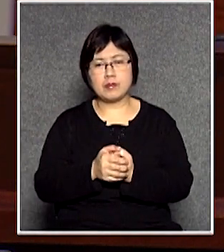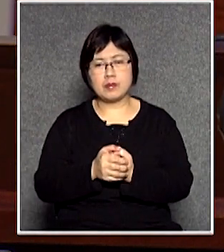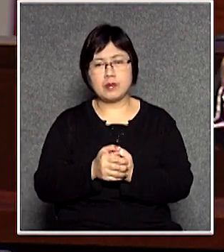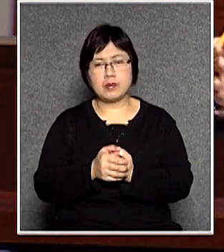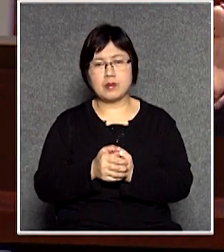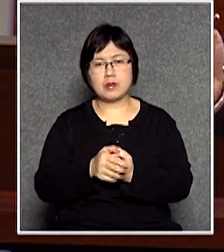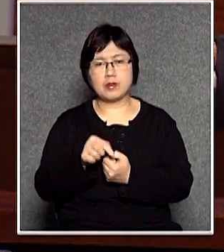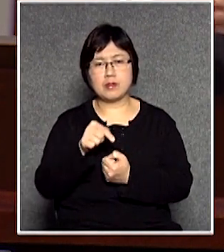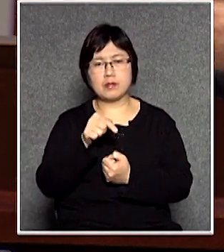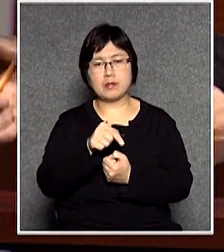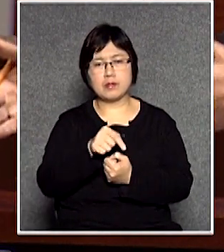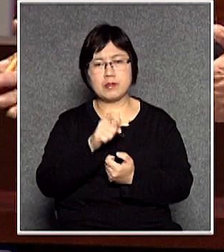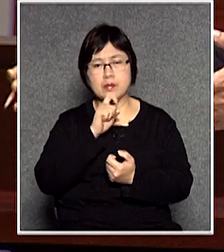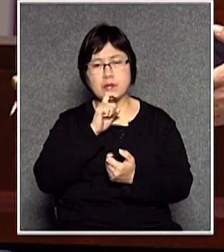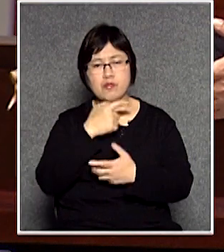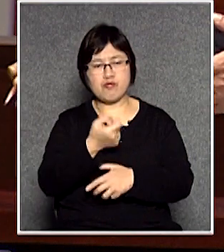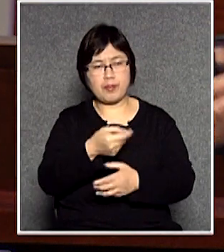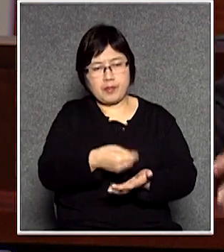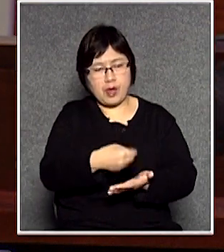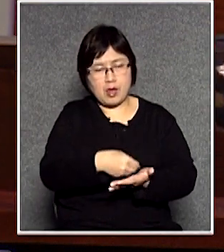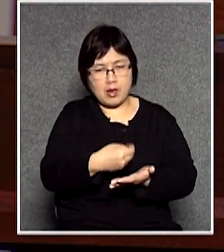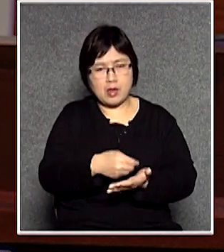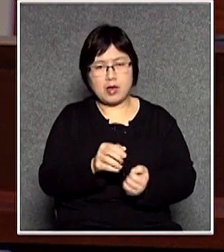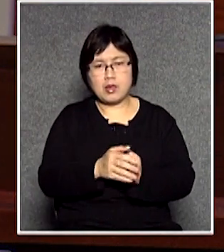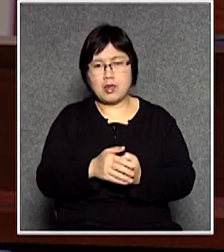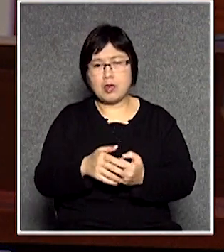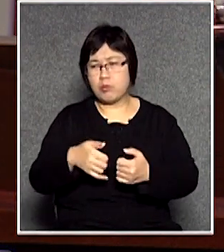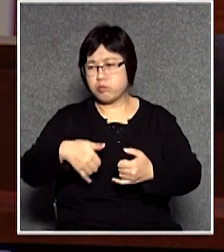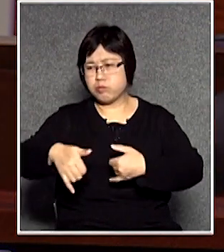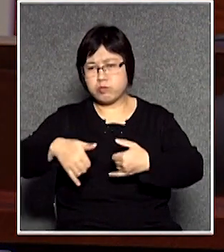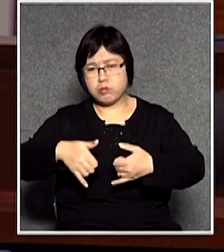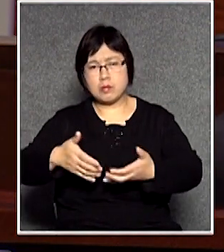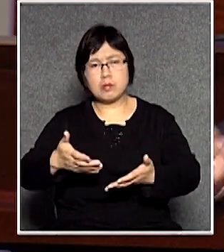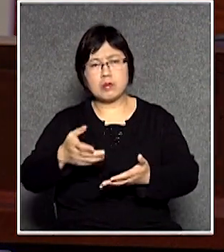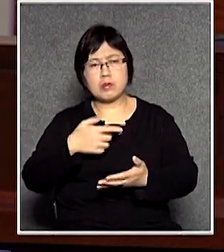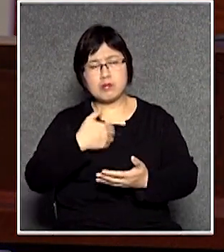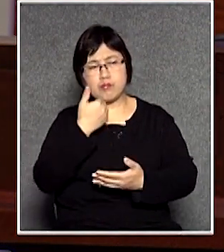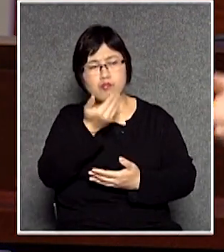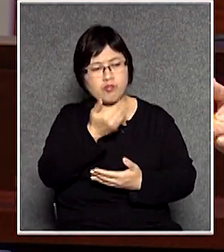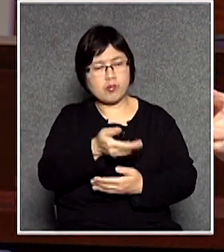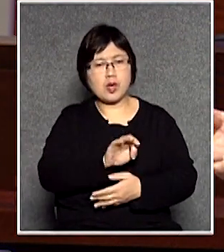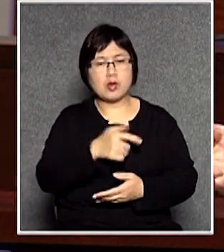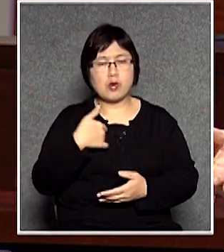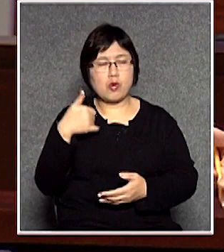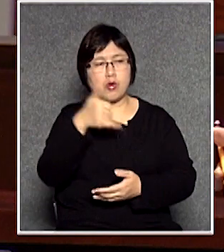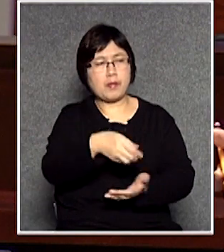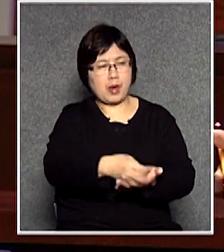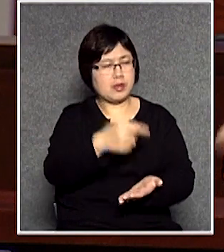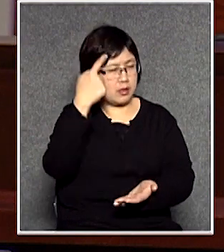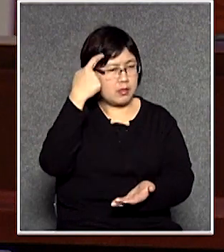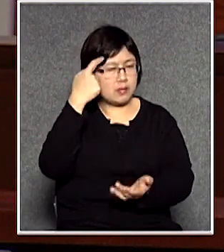這些是有便利的消費者那些行人又不會有太大的怨言因為你去那裡就是買東西對吧